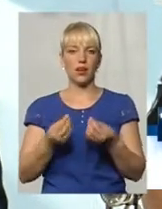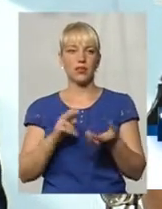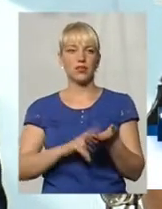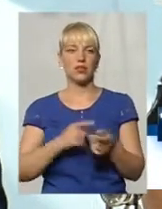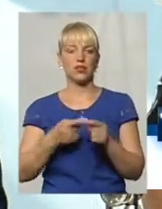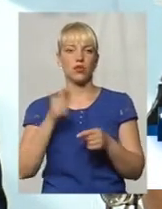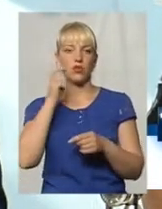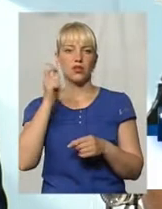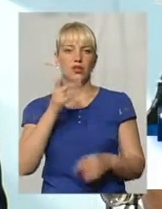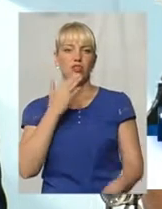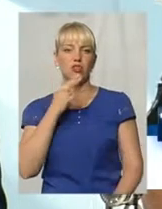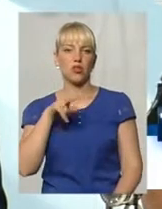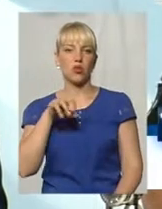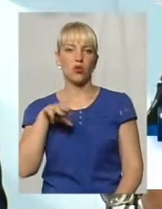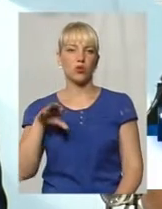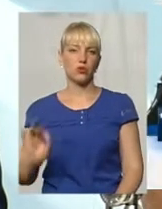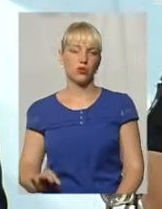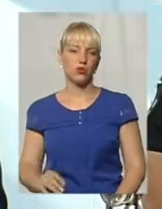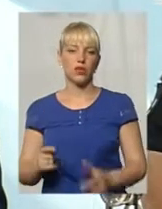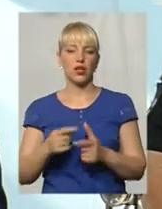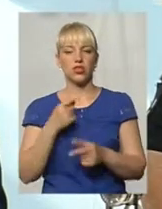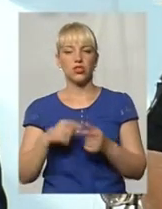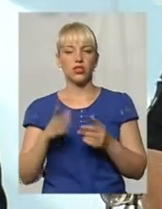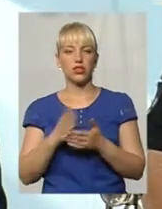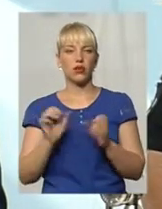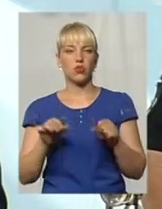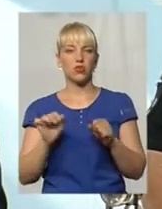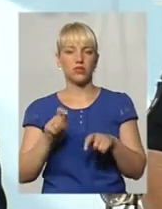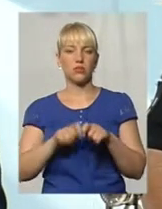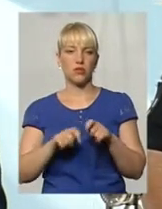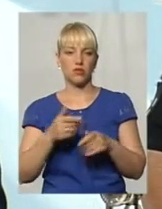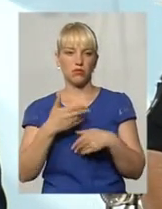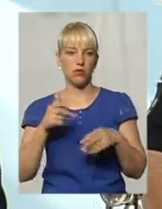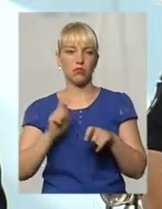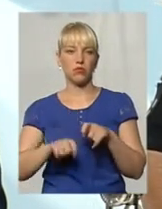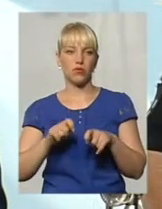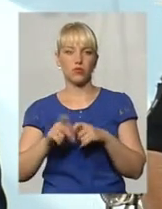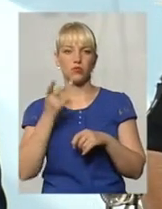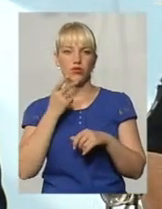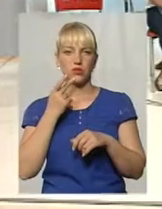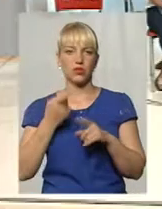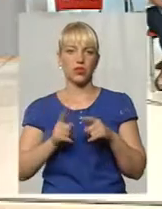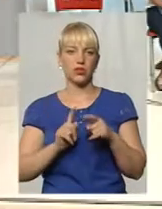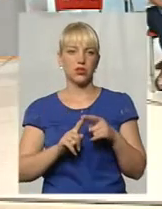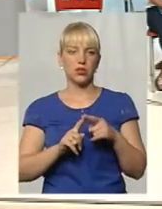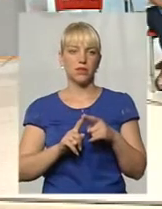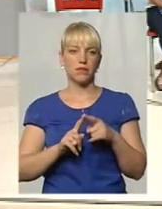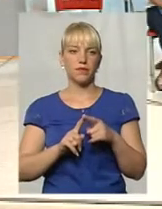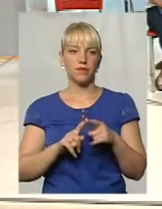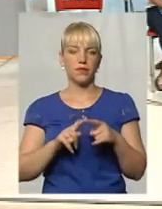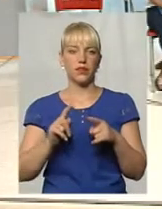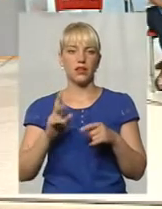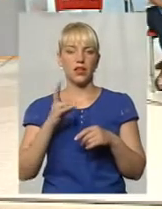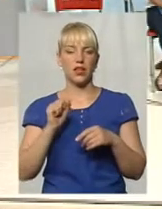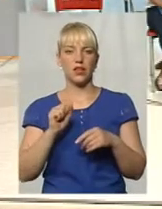лотерея. Скажіть, будь ласка, чи є можливість перевірити? Ми перевіряємо постійно, перевіряємо. На